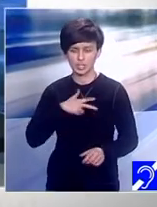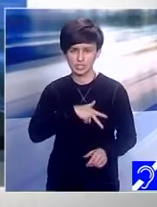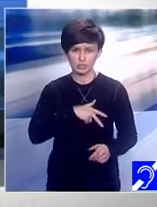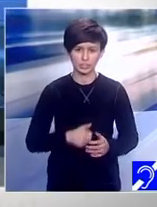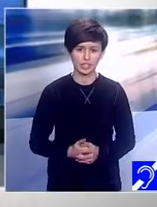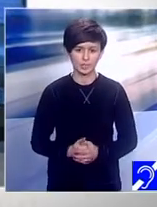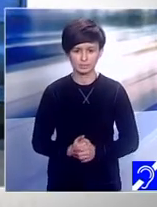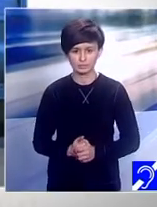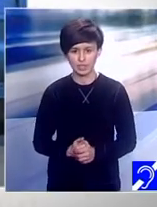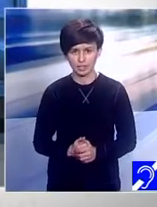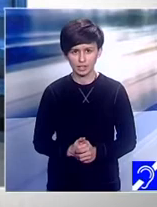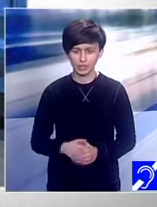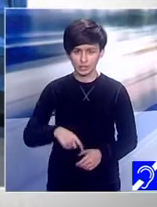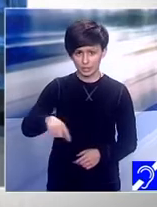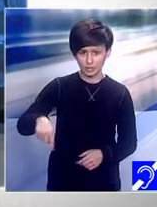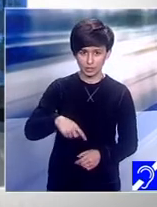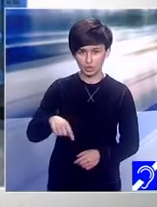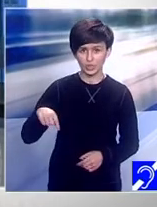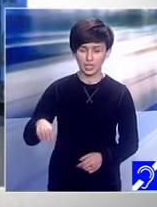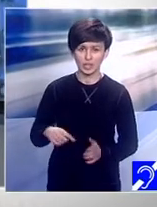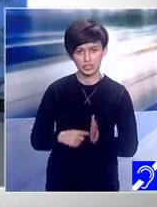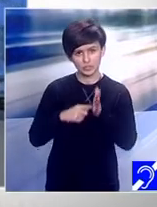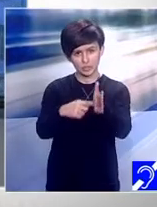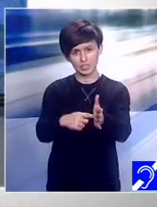Fără Prejudecăți